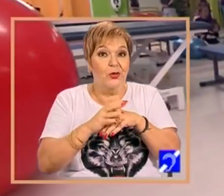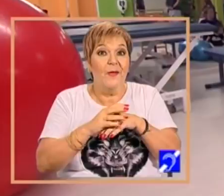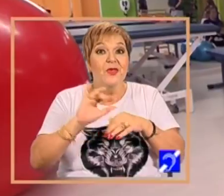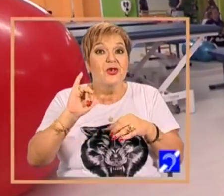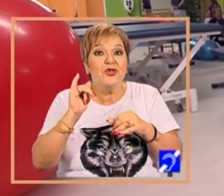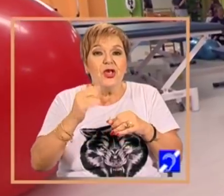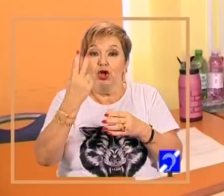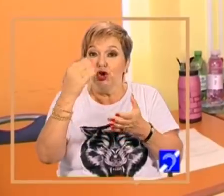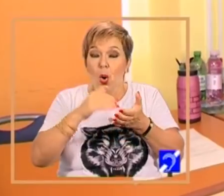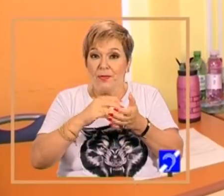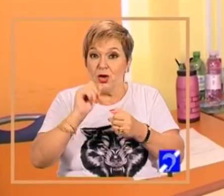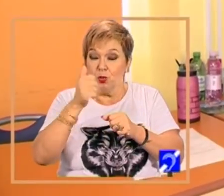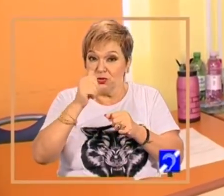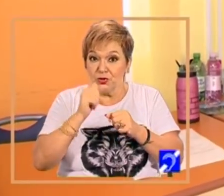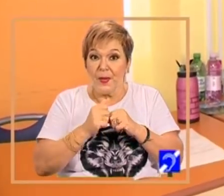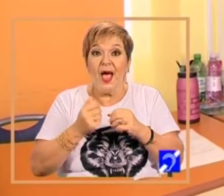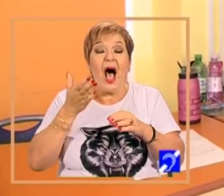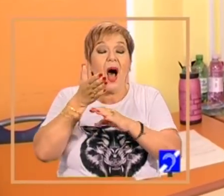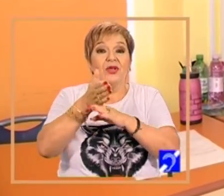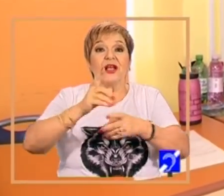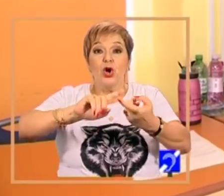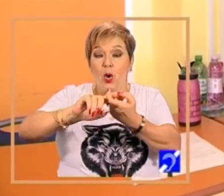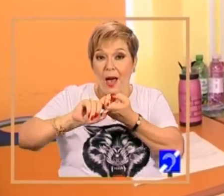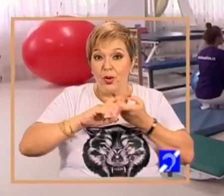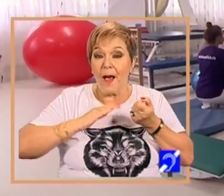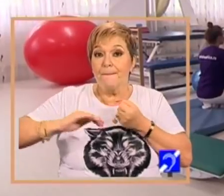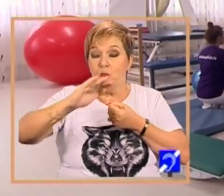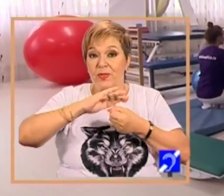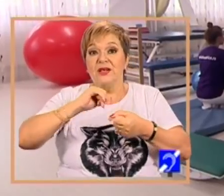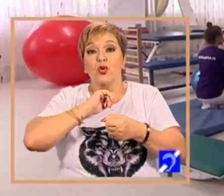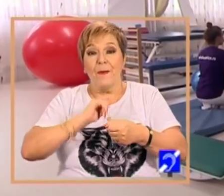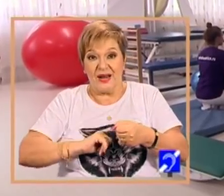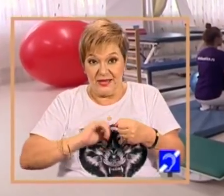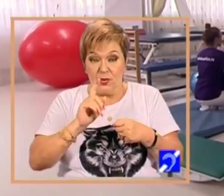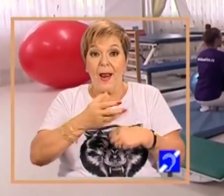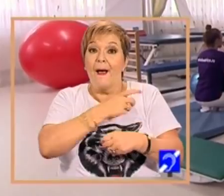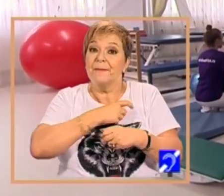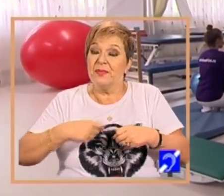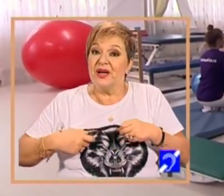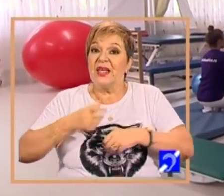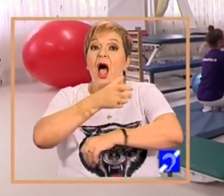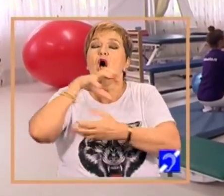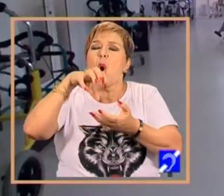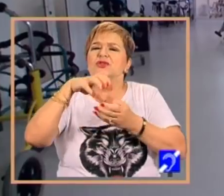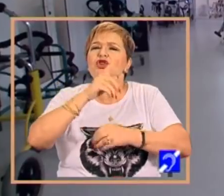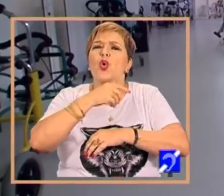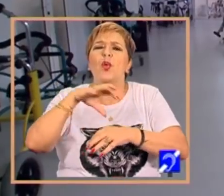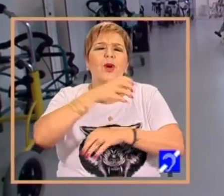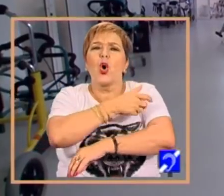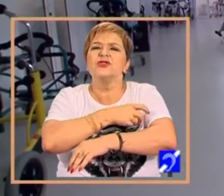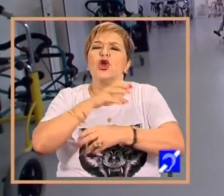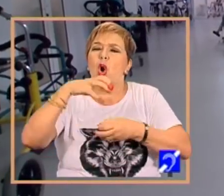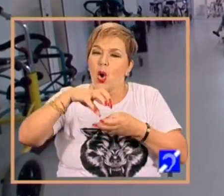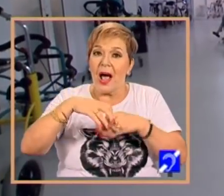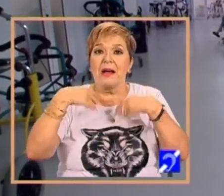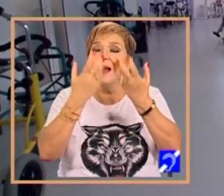în 2011 am intrat într-un parteneriat public-privat cu Primăria și Consiliul Local al Municipiului Alba Iulia. Ne-au oferit un